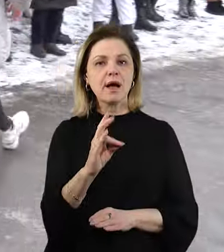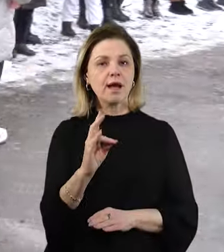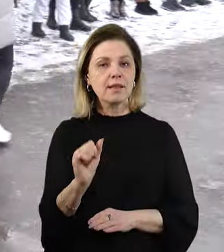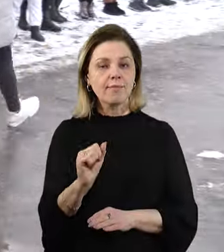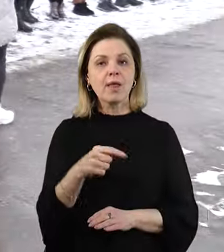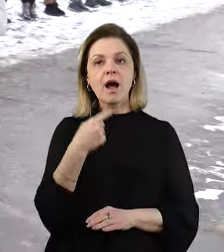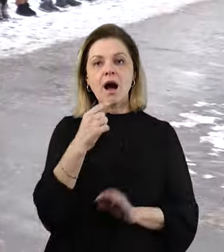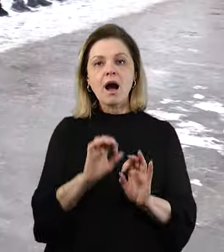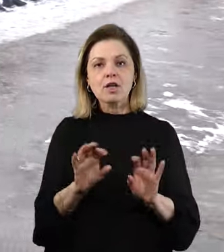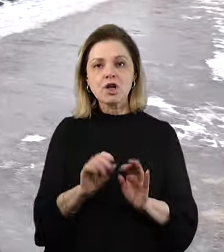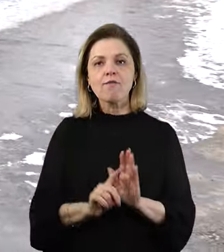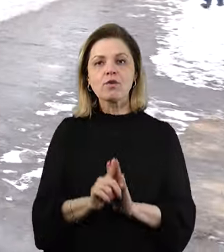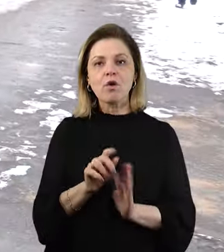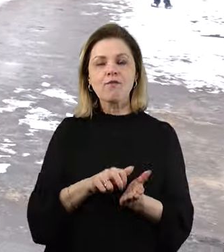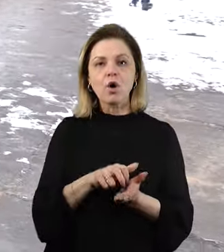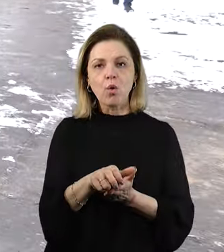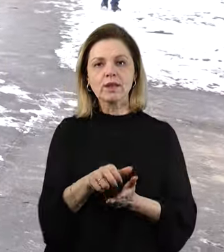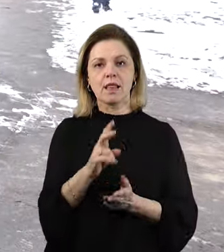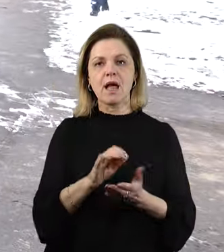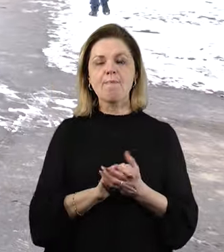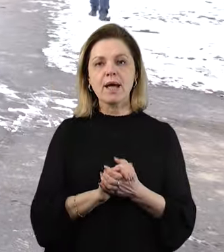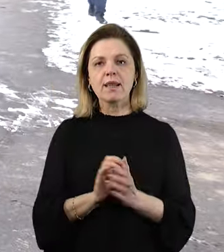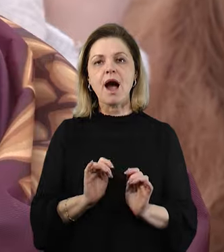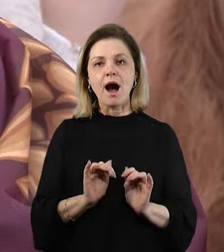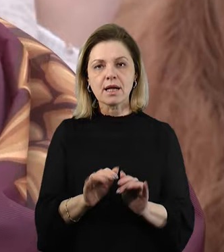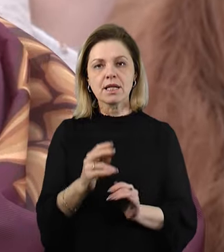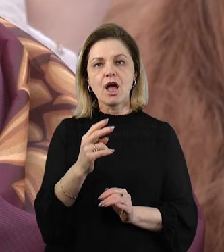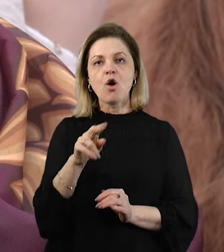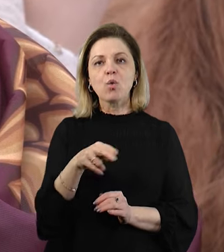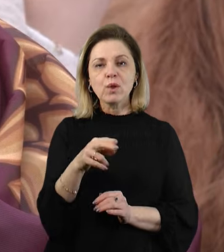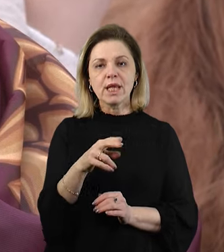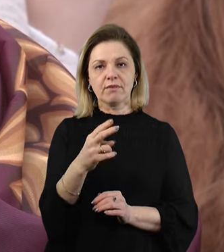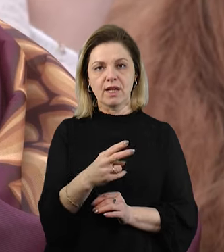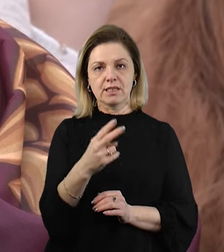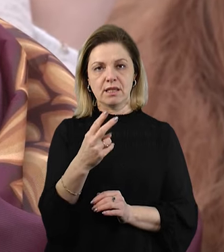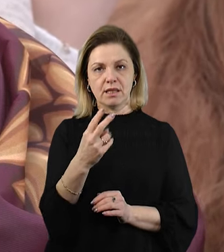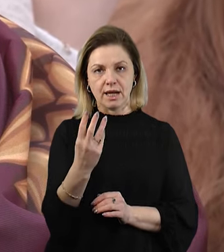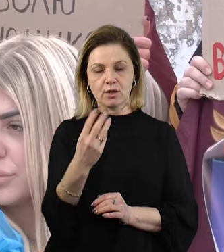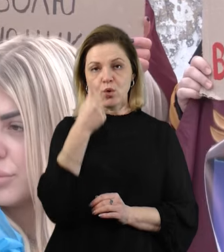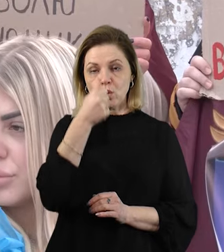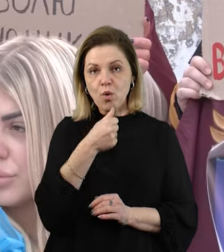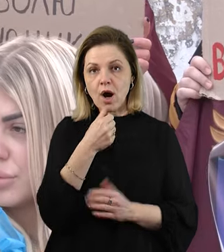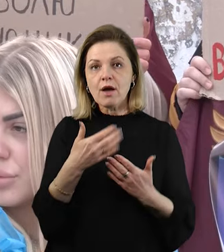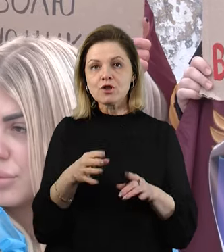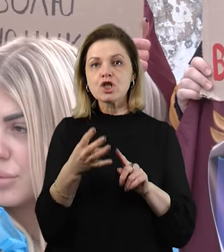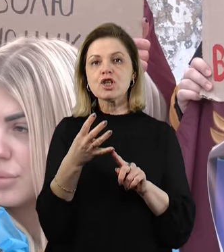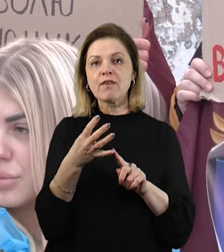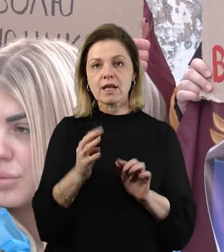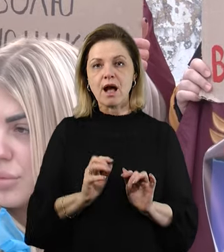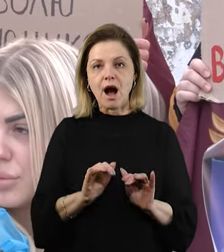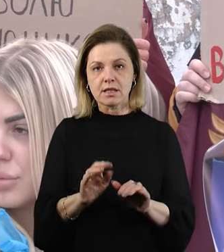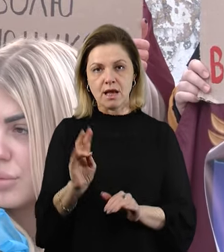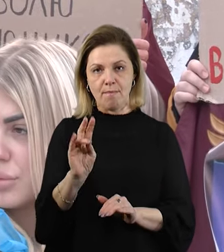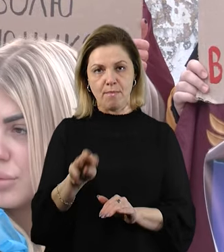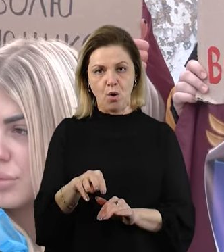почали виходити на мирні акції у грудні 2023 року. Загалом це вже четверта така акція у Миколаїві.